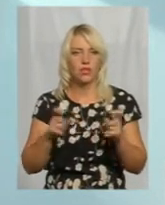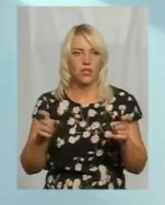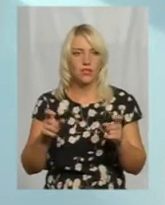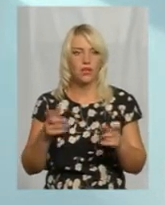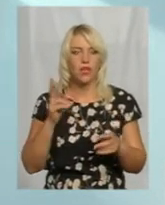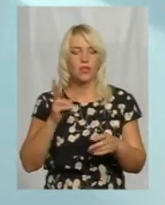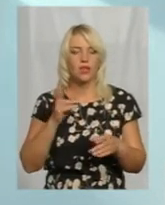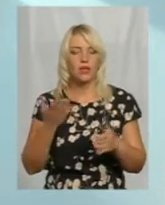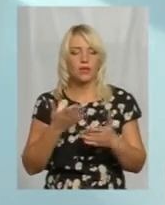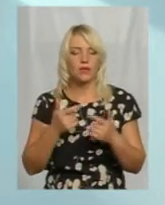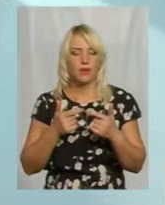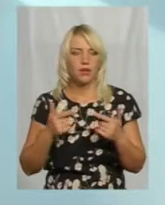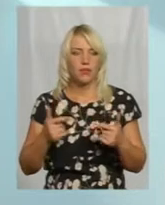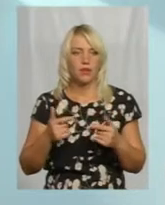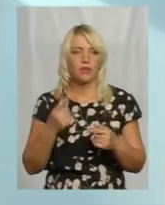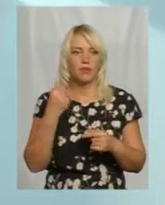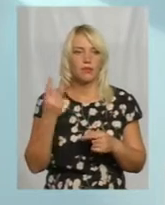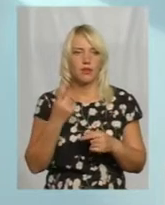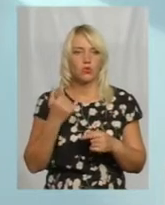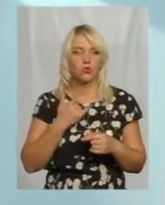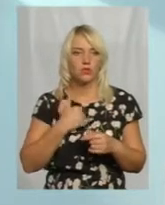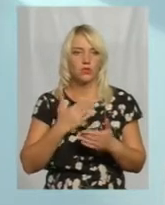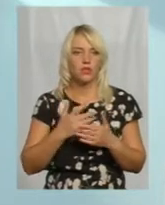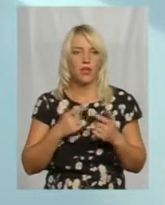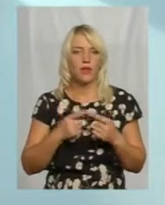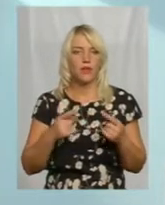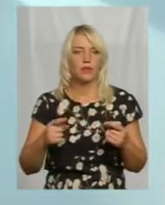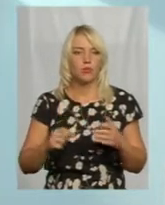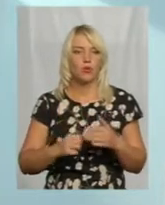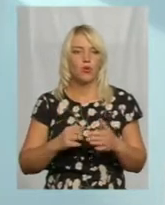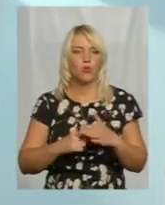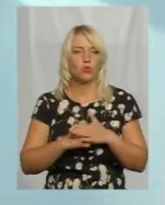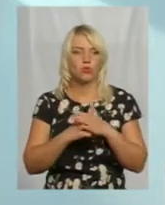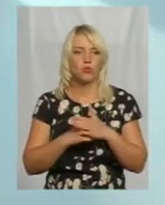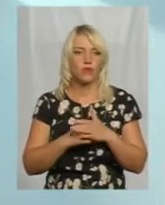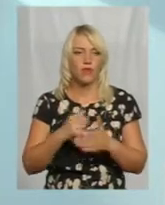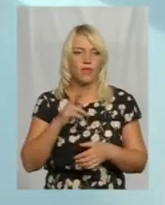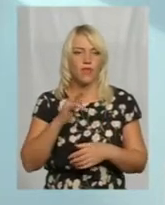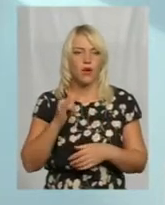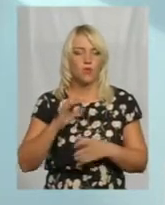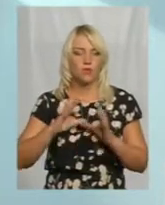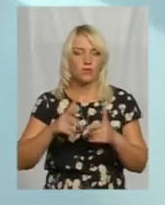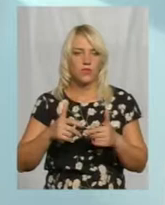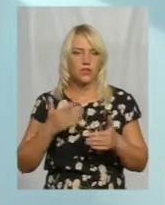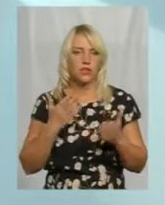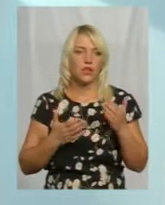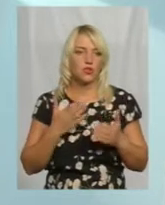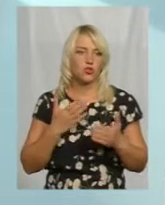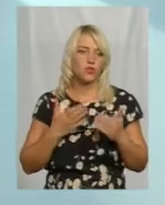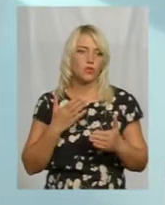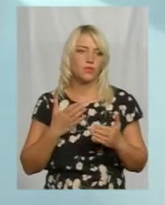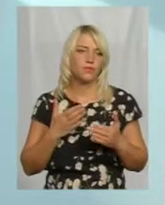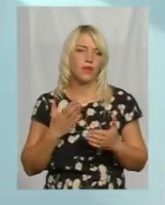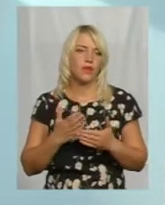який предмет там. Вперше йде у нас предмет з основи «Я у світі», якщо є